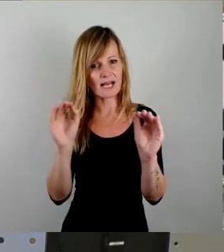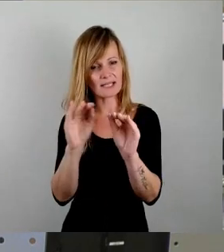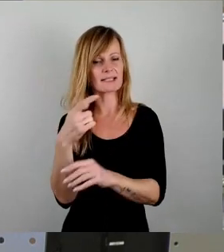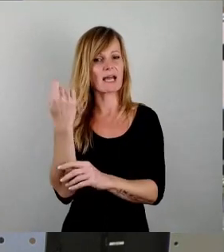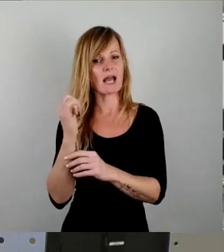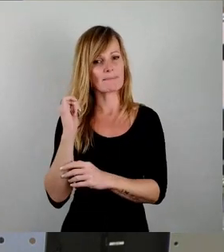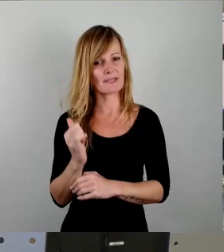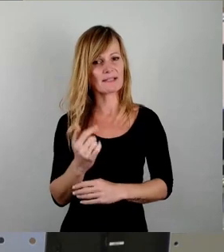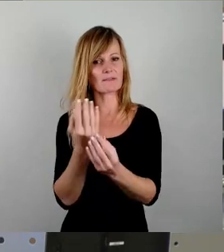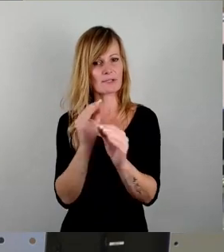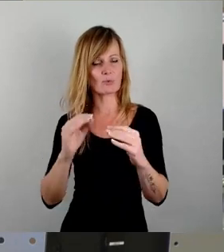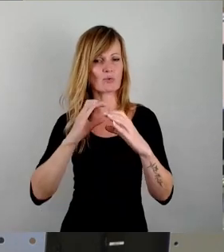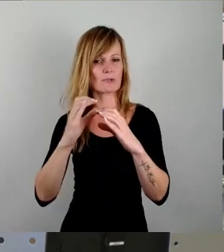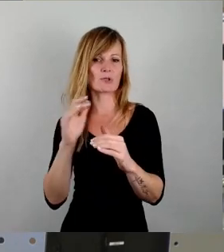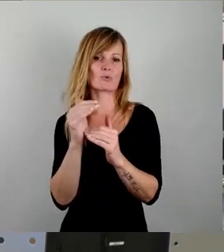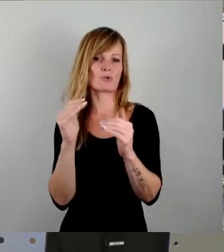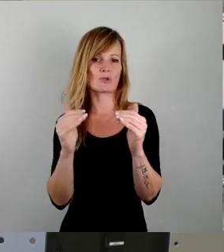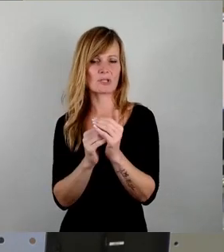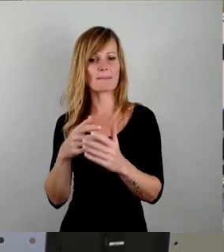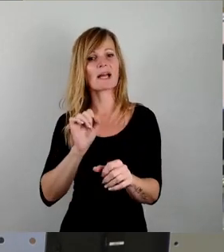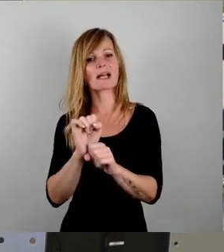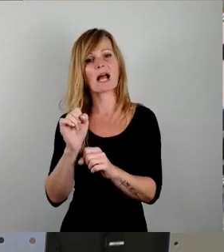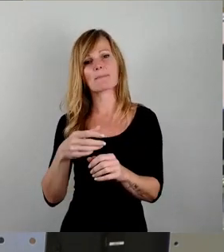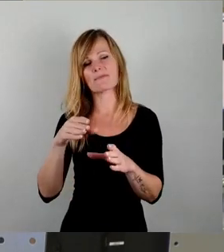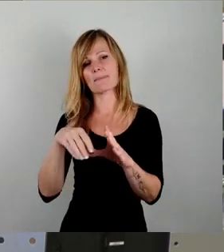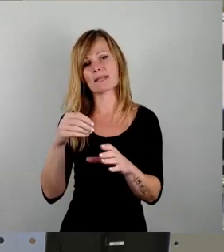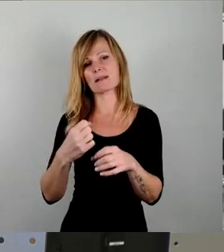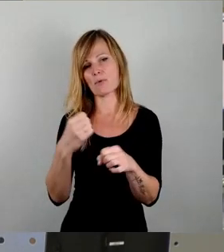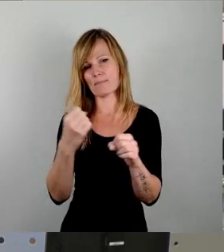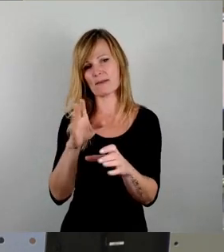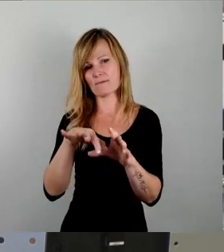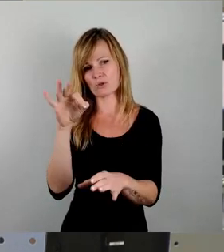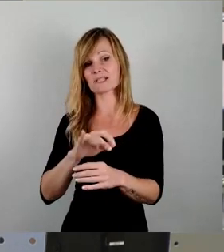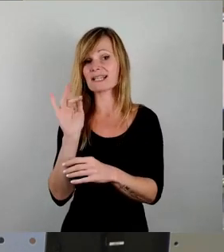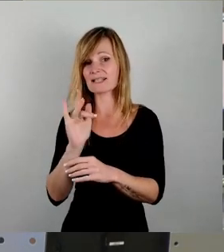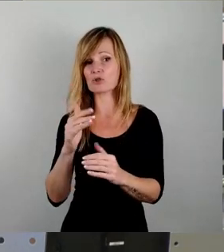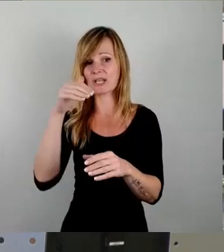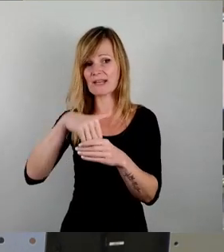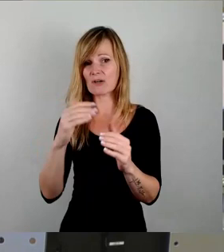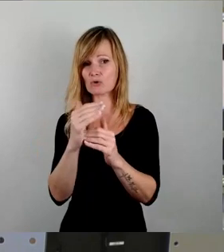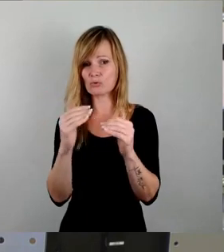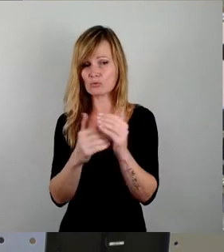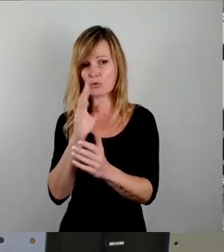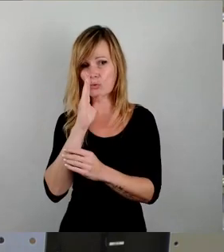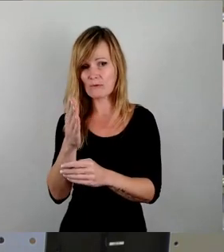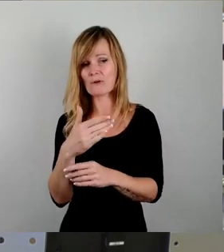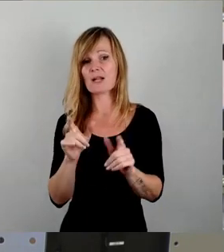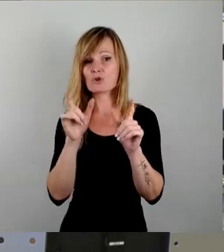Information- und Kommunikationssystem, Kampfmittelfund, kritische Infrastruktur, Notfallverbund-Kulturgutschutz,